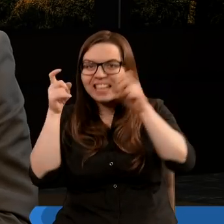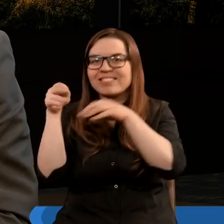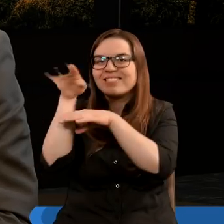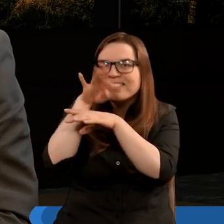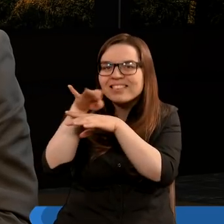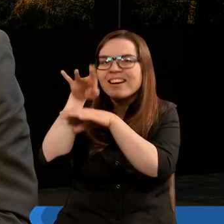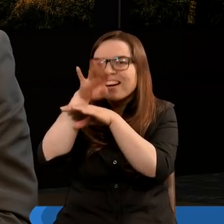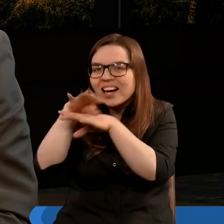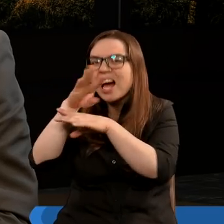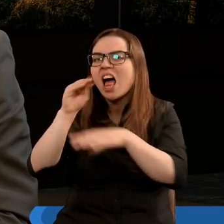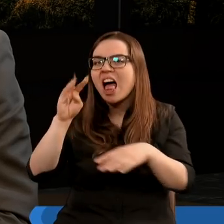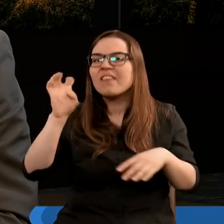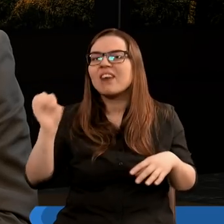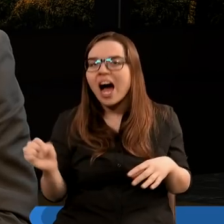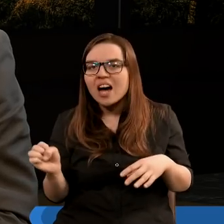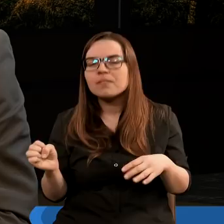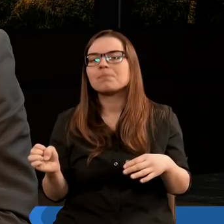Ewę,